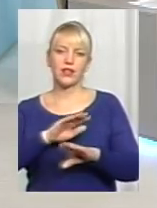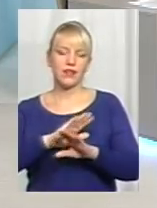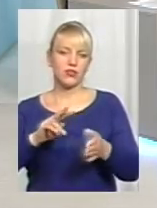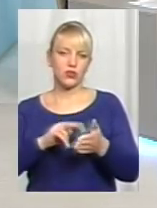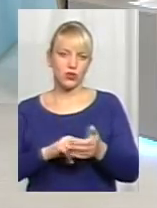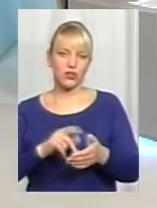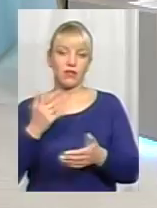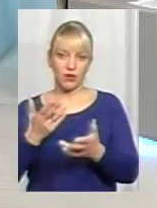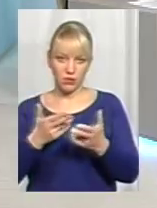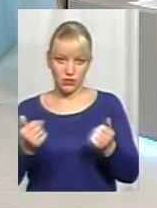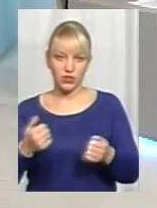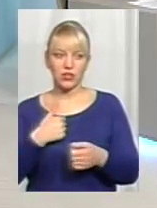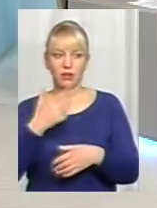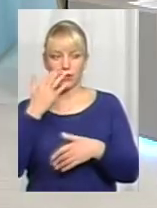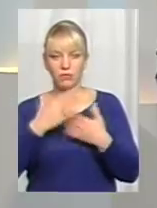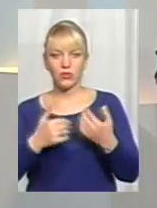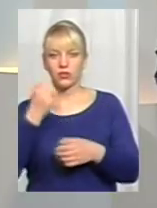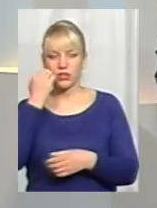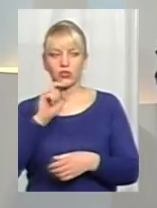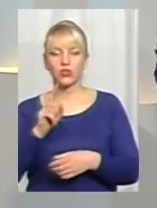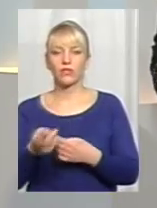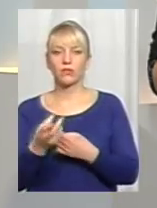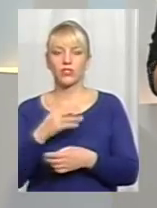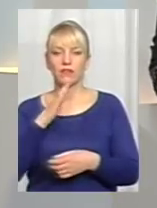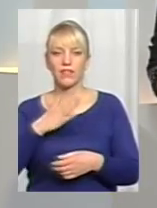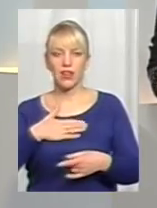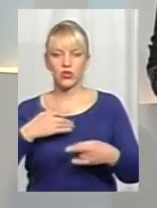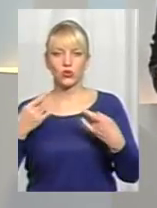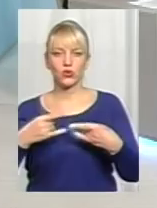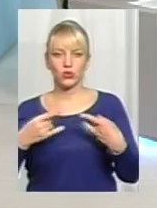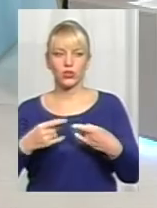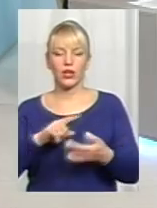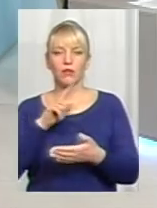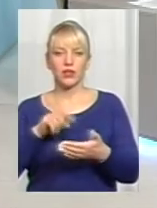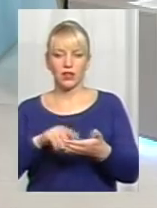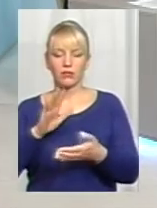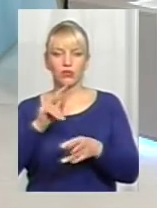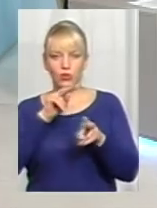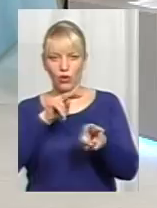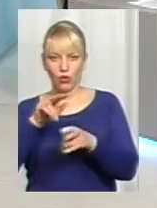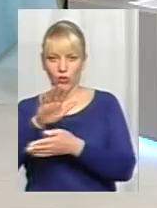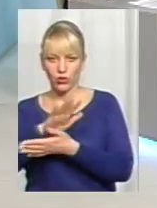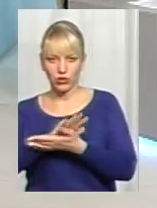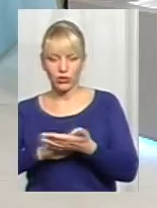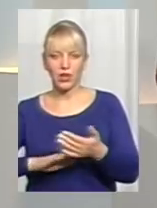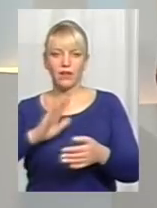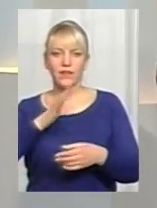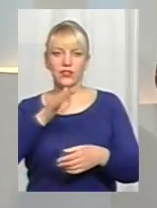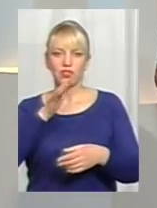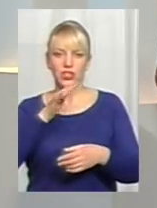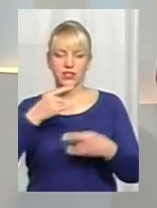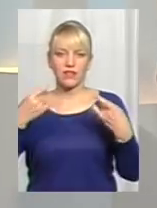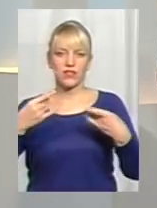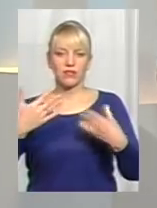Я перепрошую, я вам дуже дякую, що ви сьогодні прийшли в нашу студію. Питання ми будемо тримати і далі на контролі. Наш час на сьогодні